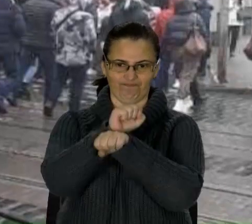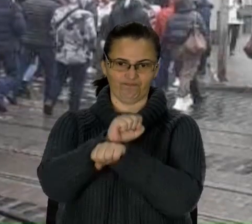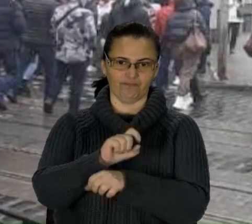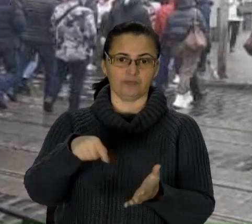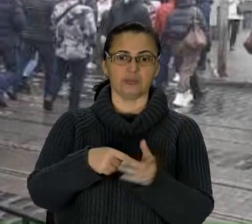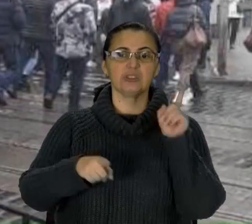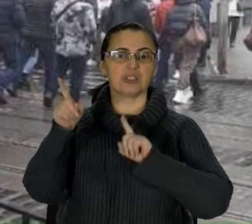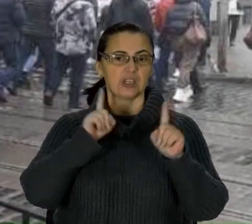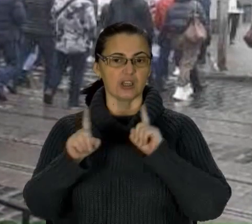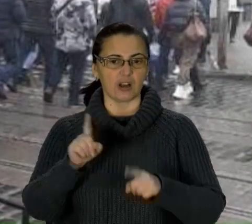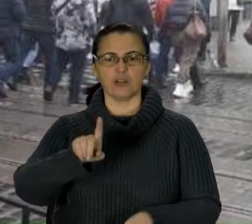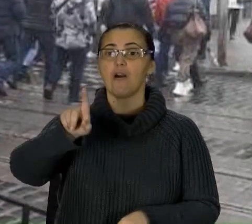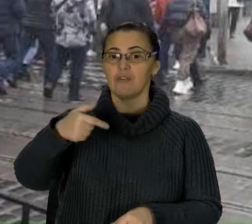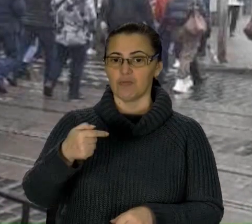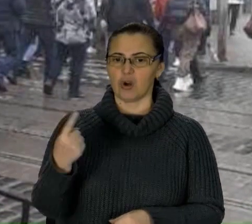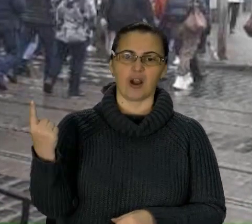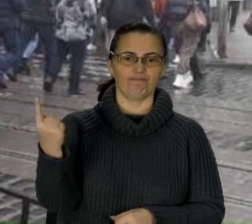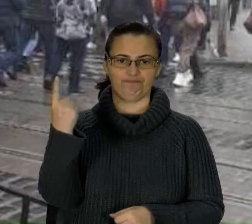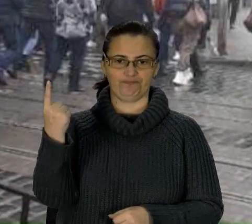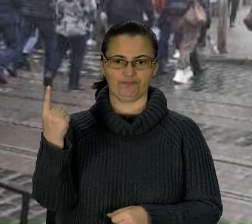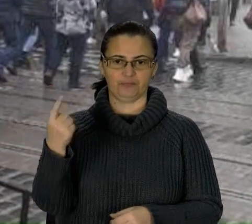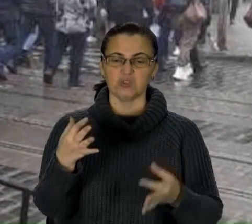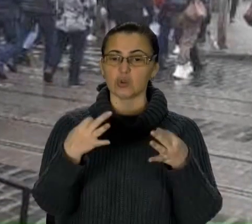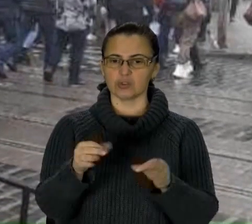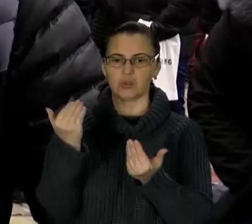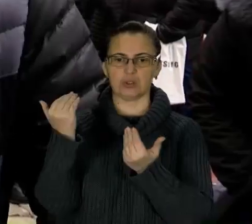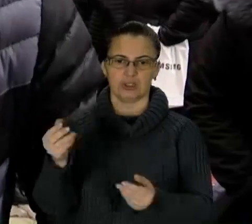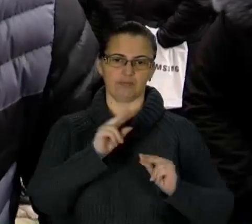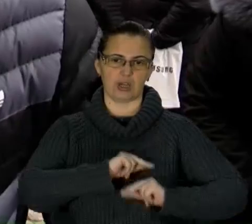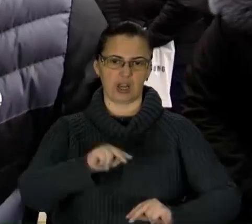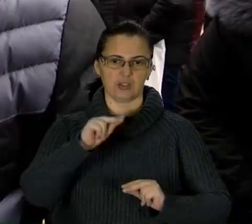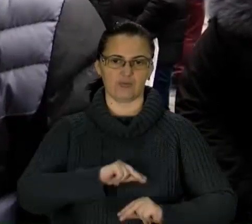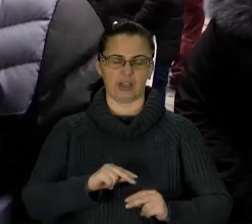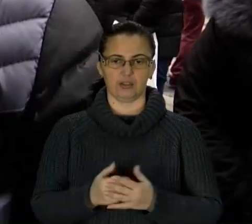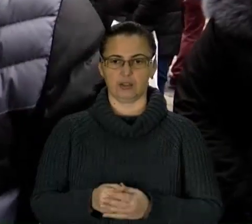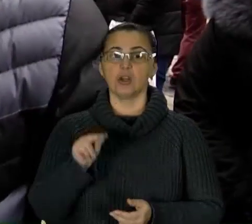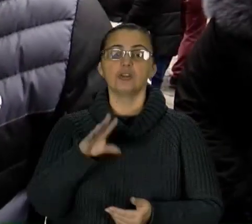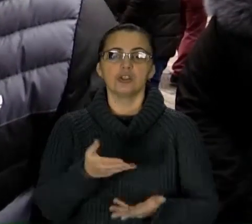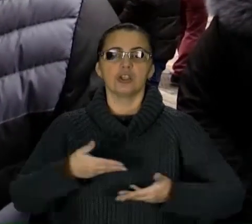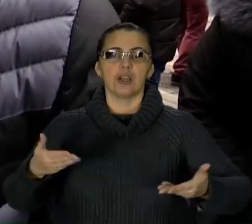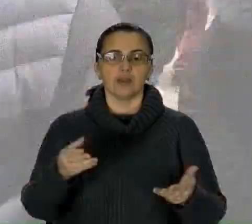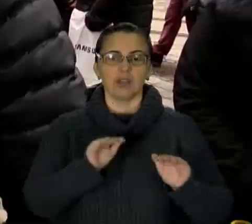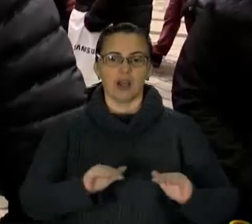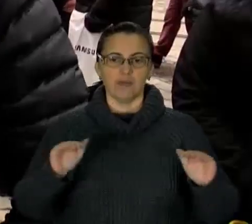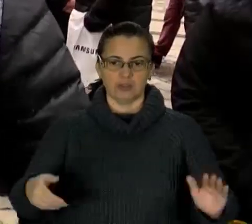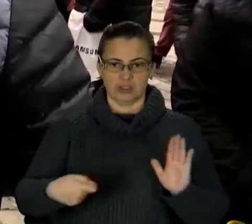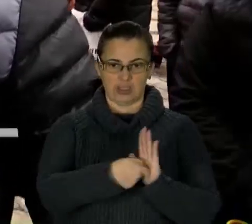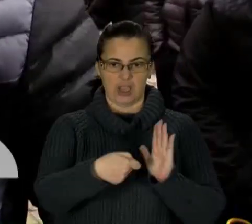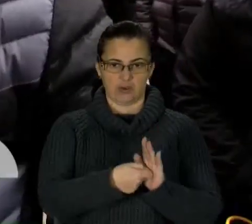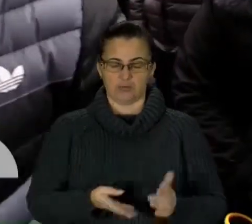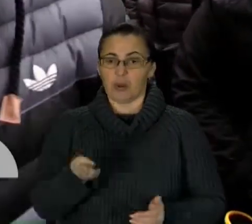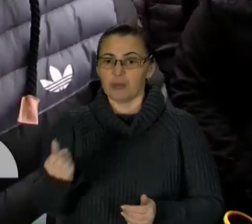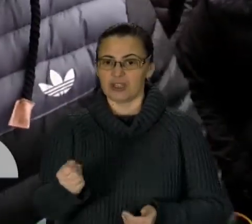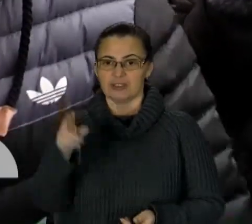транспортних артерій. Вимога єдина – дозволити їм працювати. Чим нам дітей кормити? Платити за навчання. Аренди ми